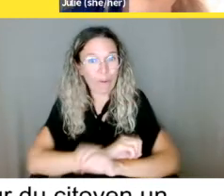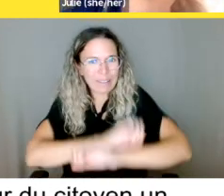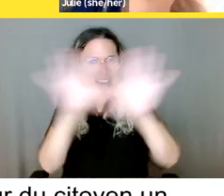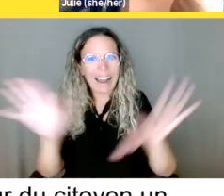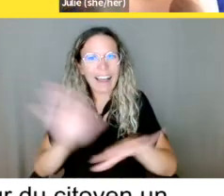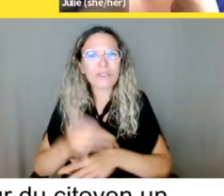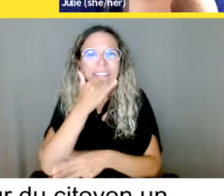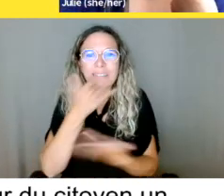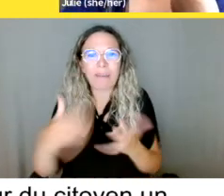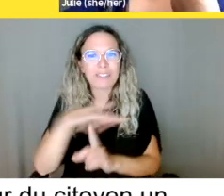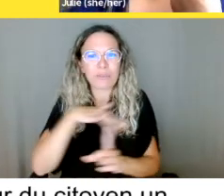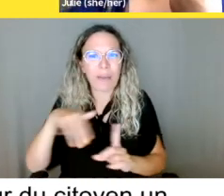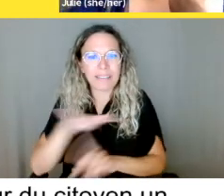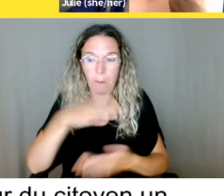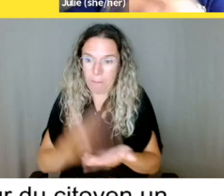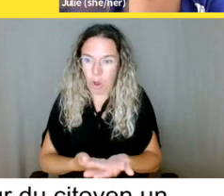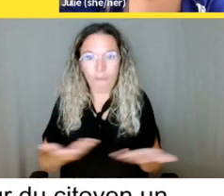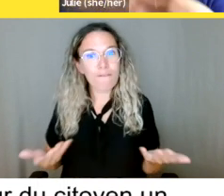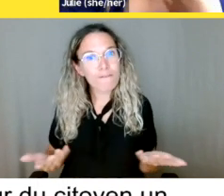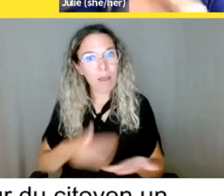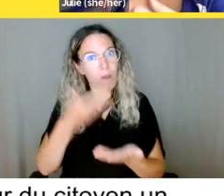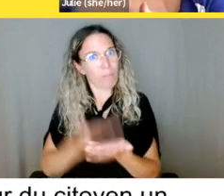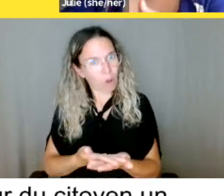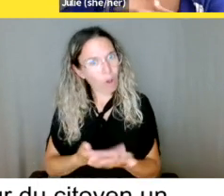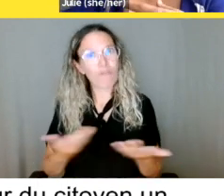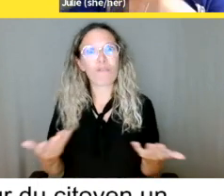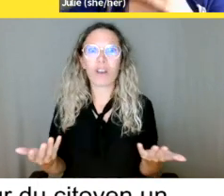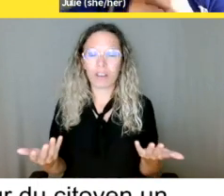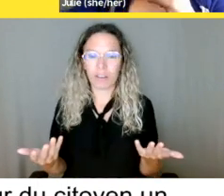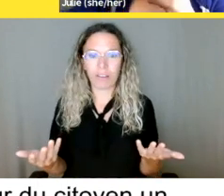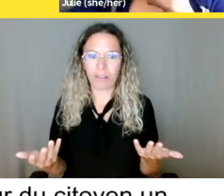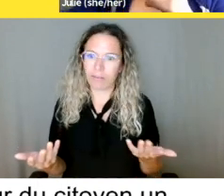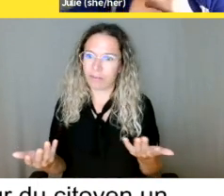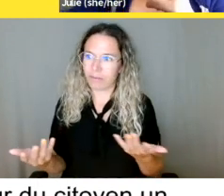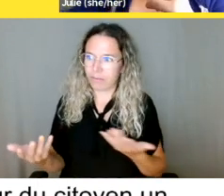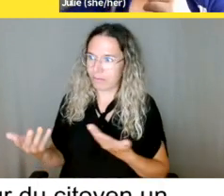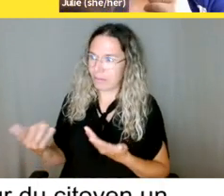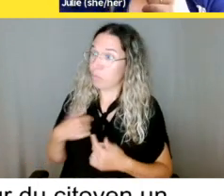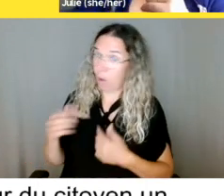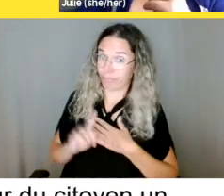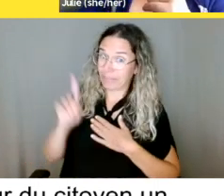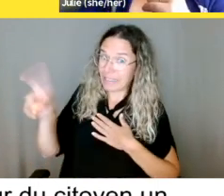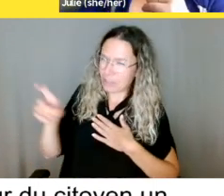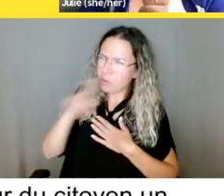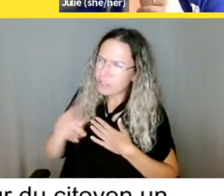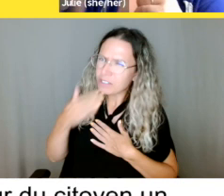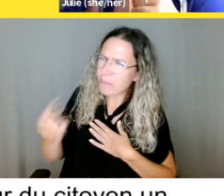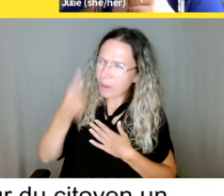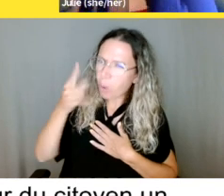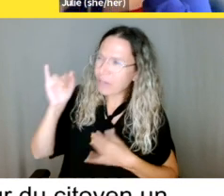posé cette question-là et l'autre personne vous a répondu de façon affirmative.